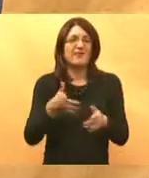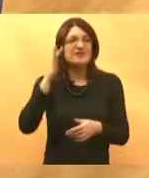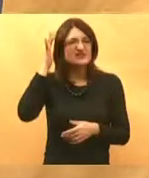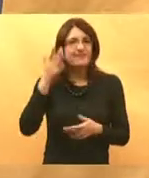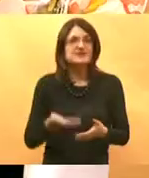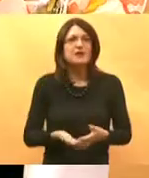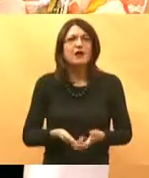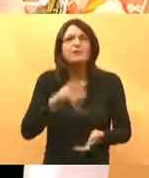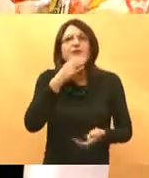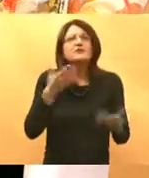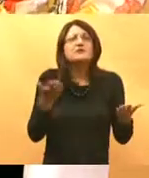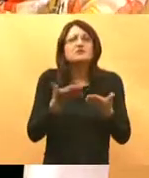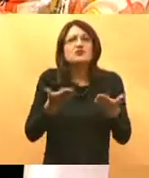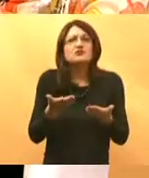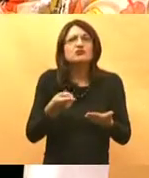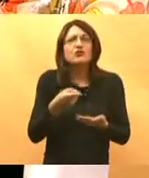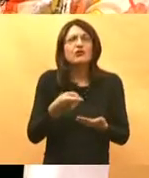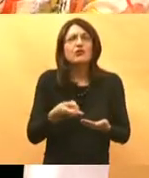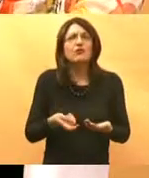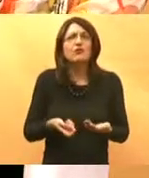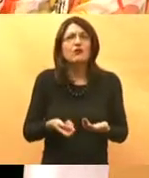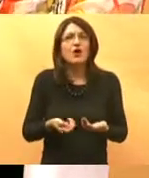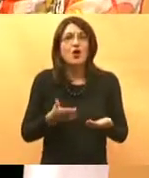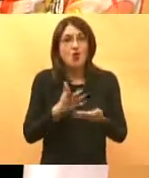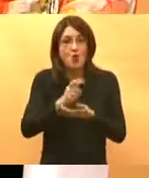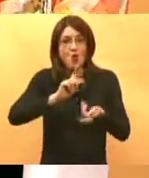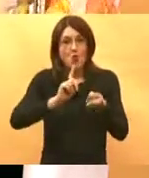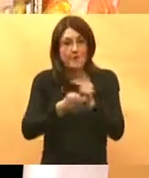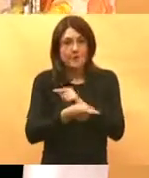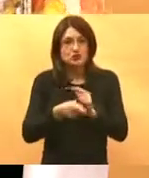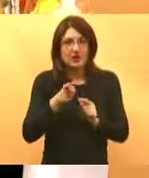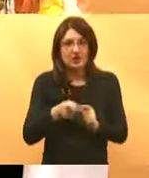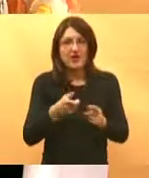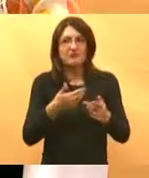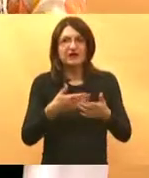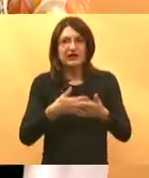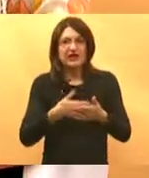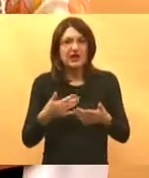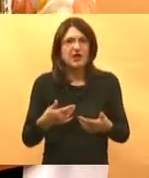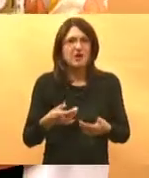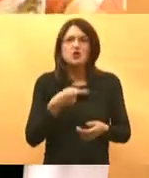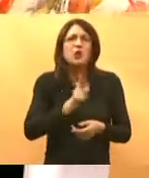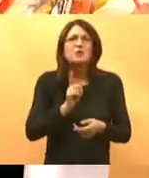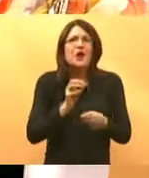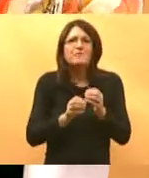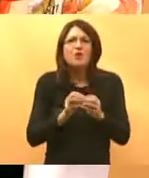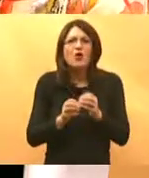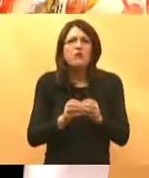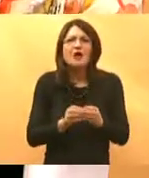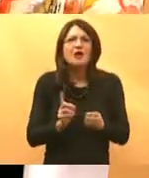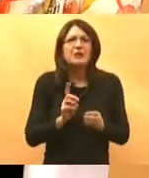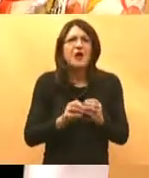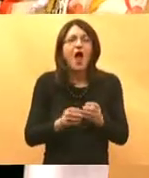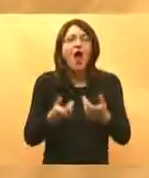potaknuto? Zašto je to potaknuto? Jer dobro ste sad rekli umislite da se patite s tom krvi vaša sestra Nije to problem nama nekad Ne znam, ali